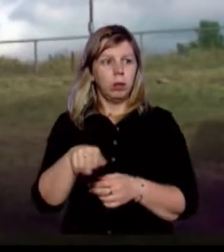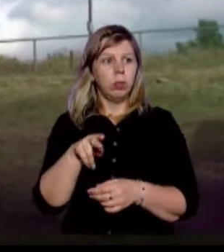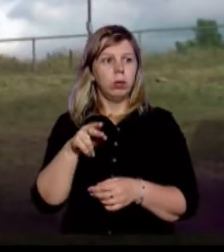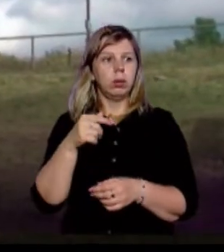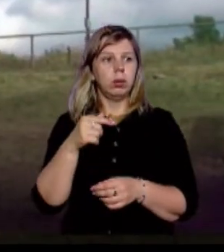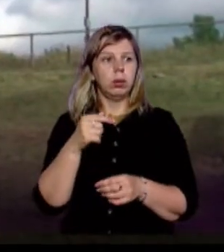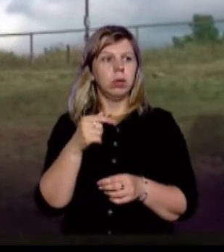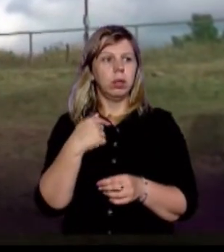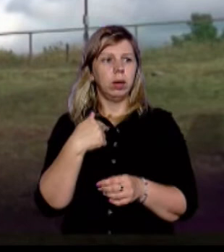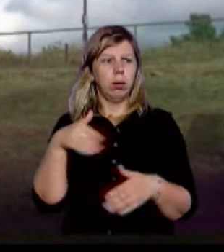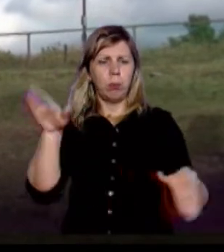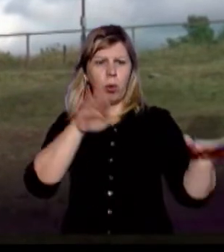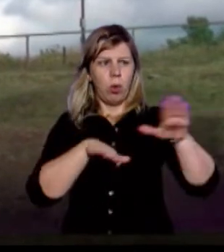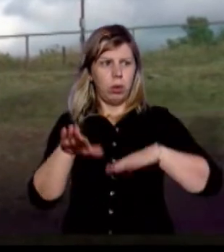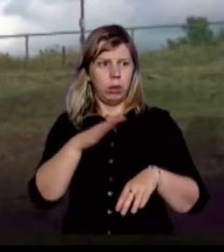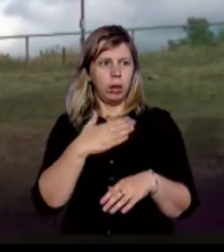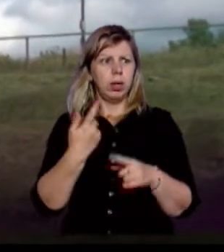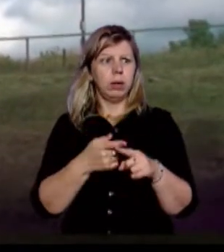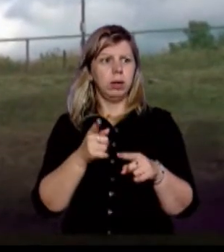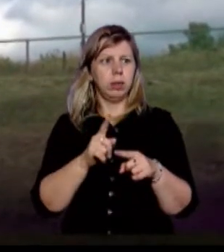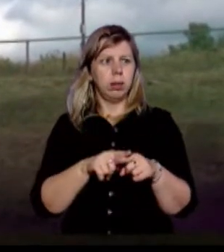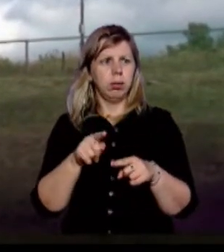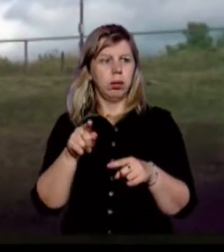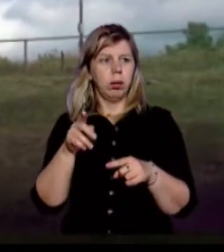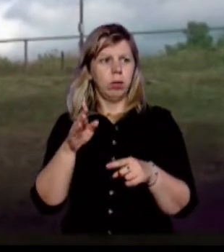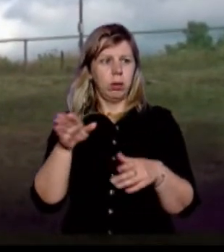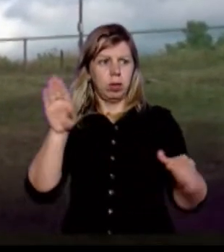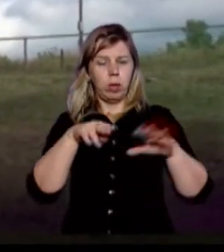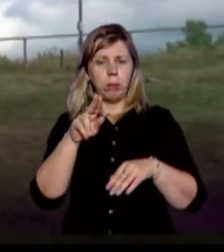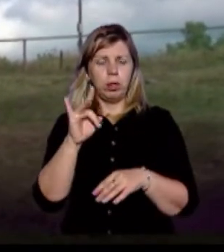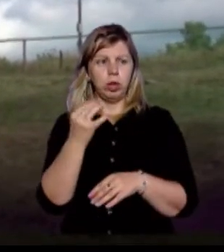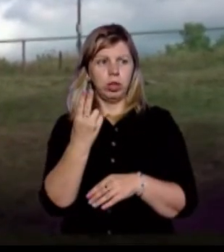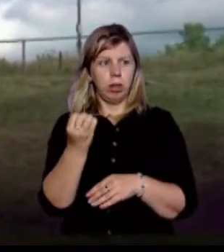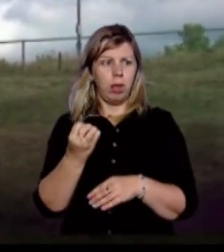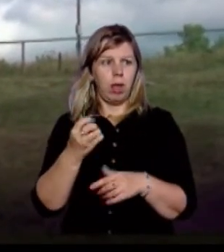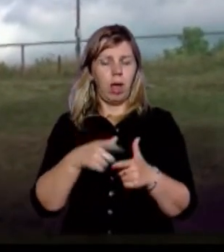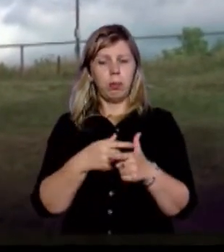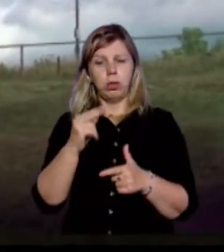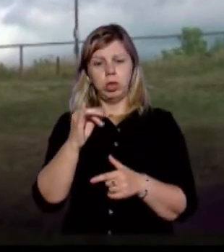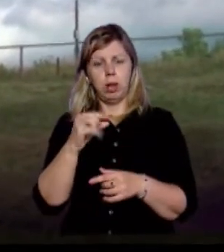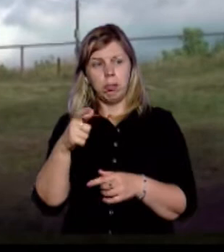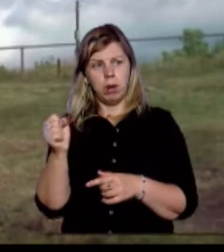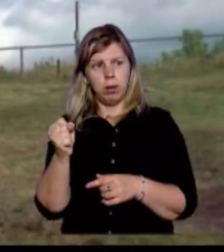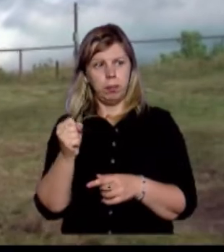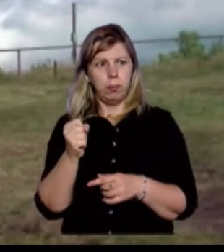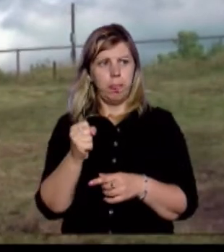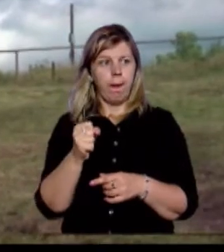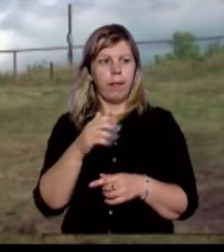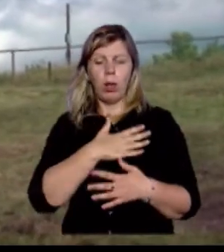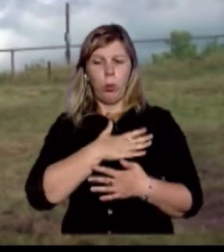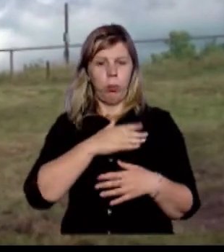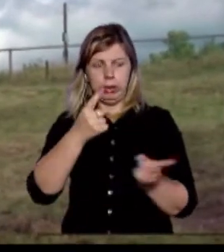я люблю вендрувати по гурах, і хочу піти на Плішке, на гору Плішке, або Черемхе. Люблю